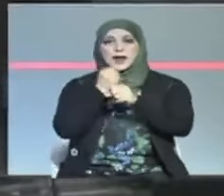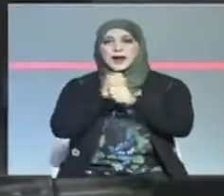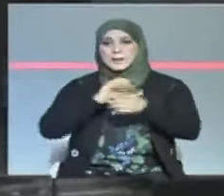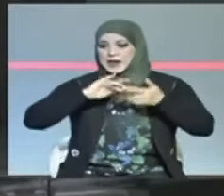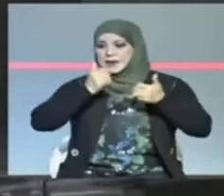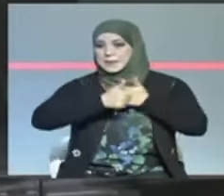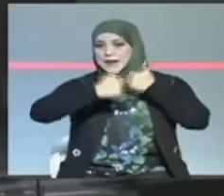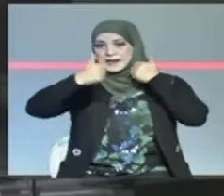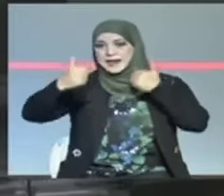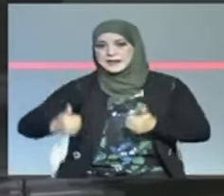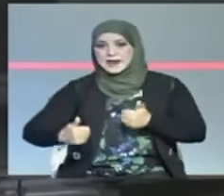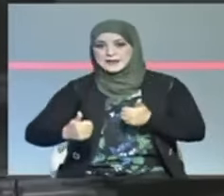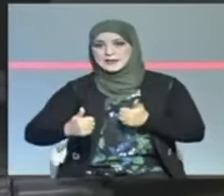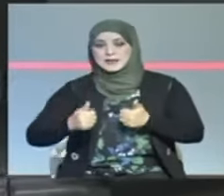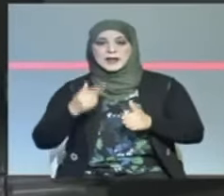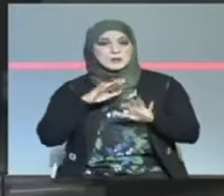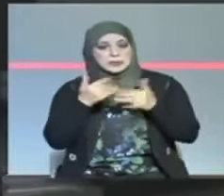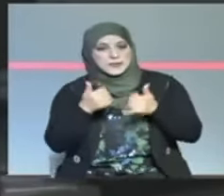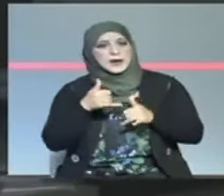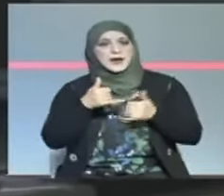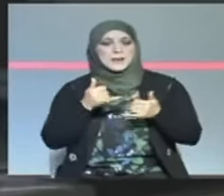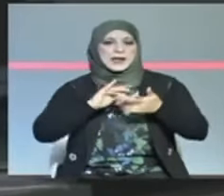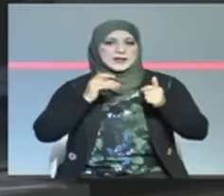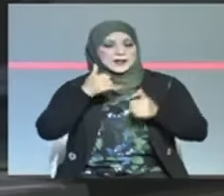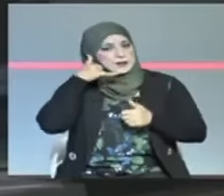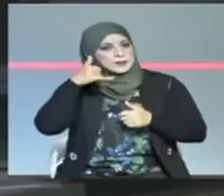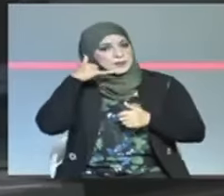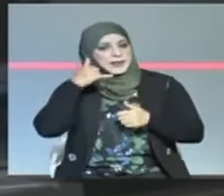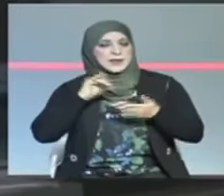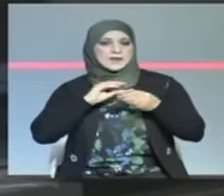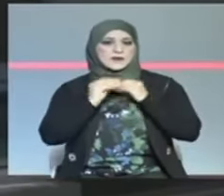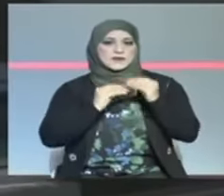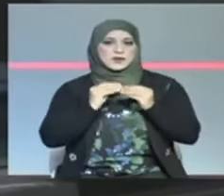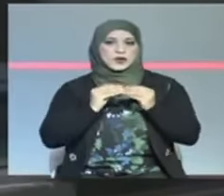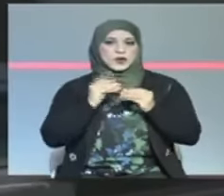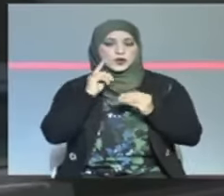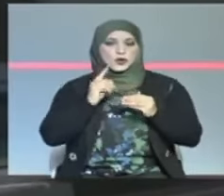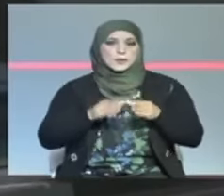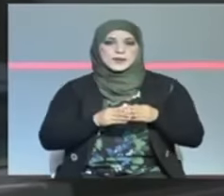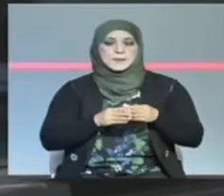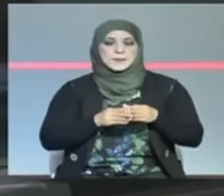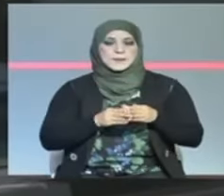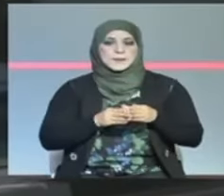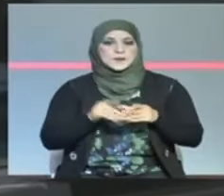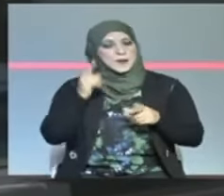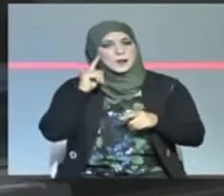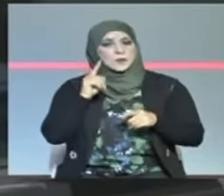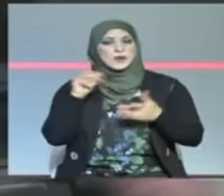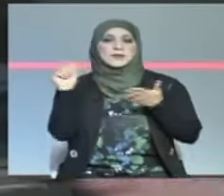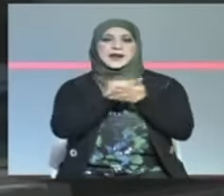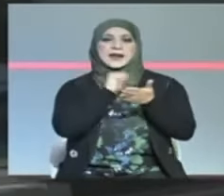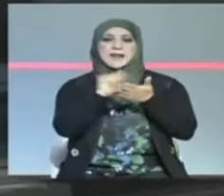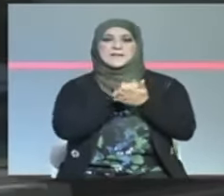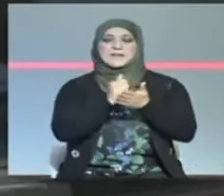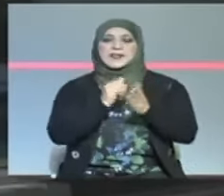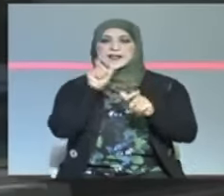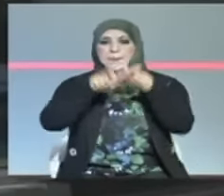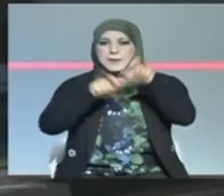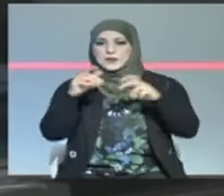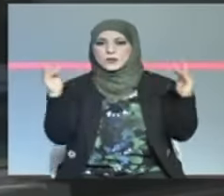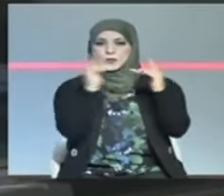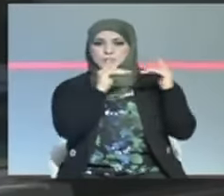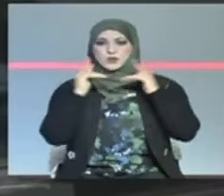تعزيز التواصل عبر الهتف والتواصل على الخط لتفادي التليق المباشر مع